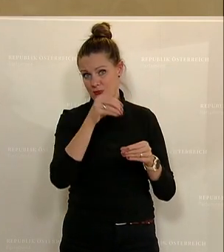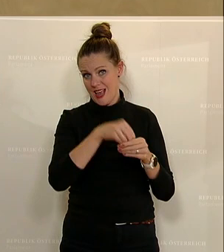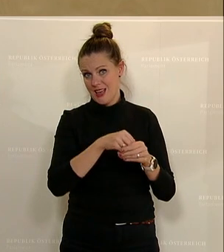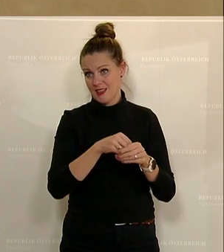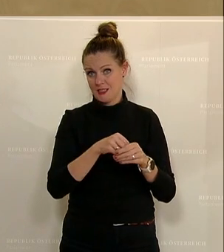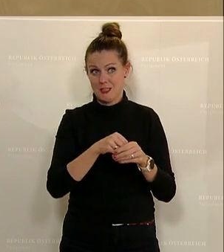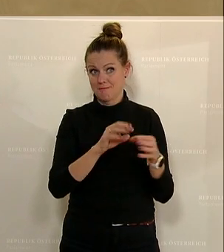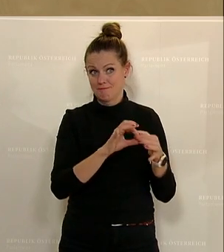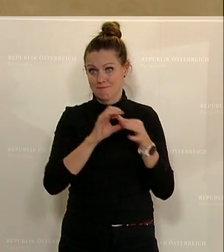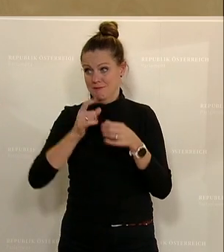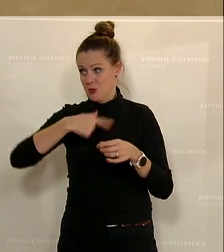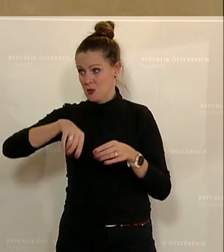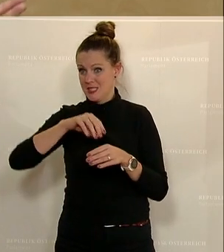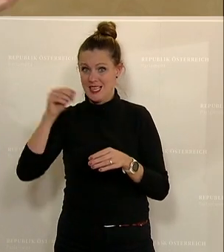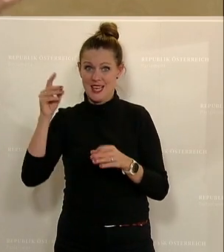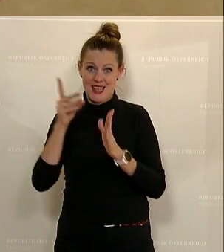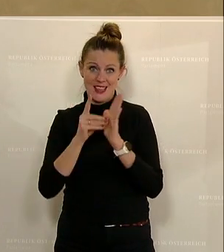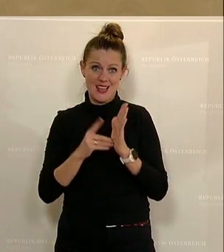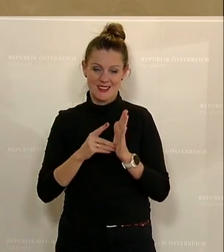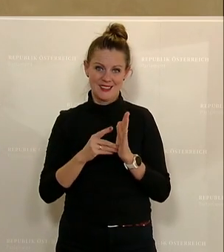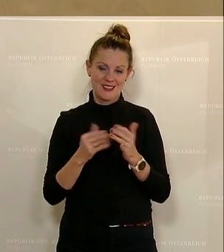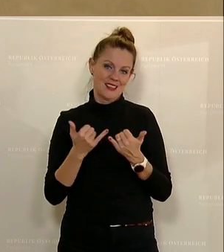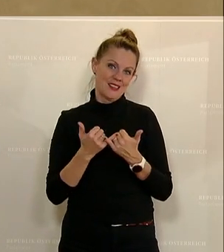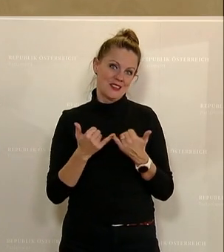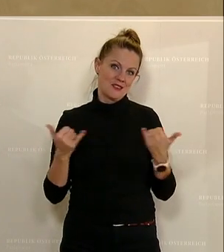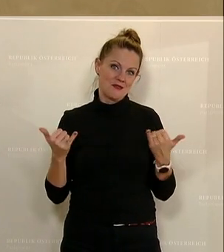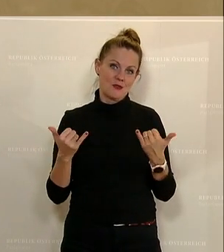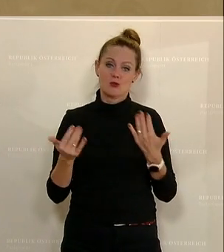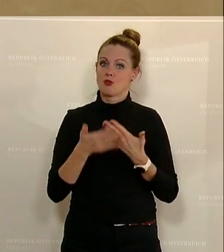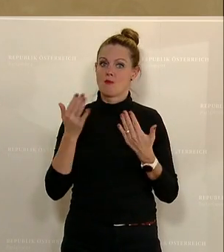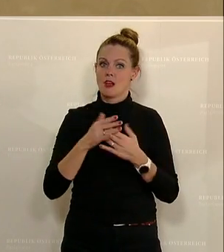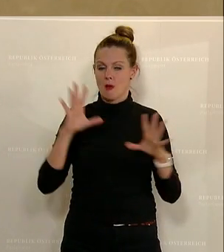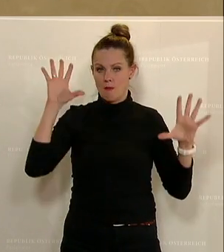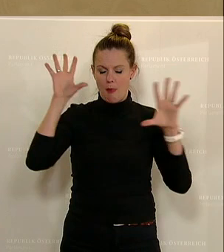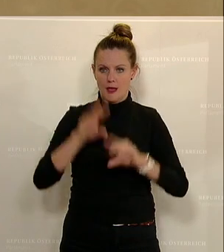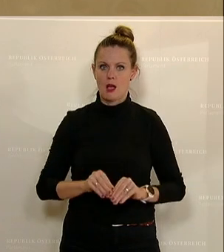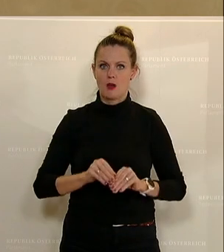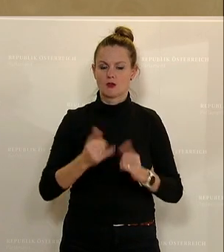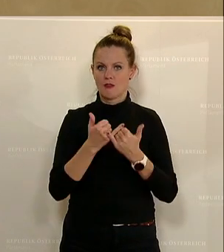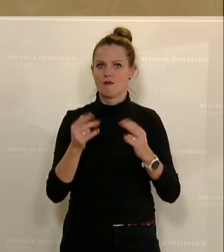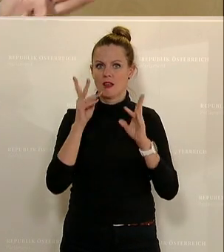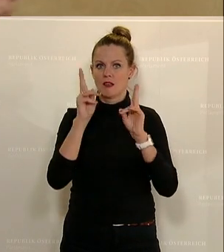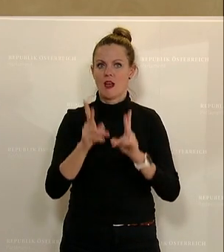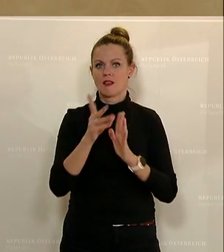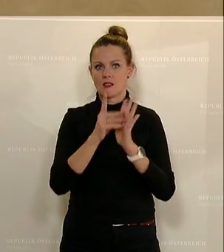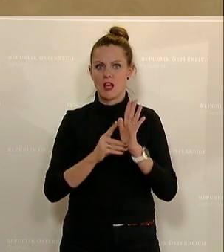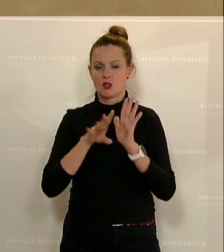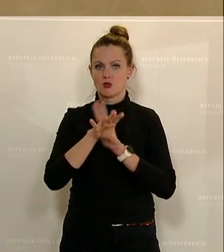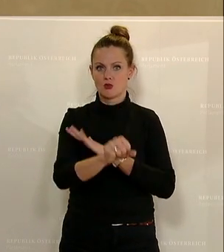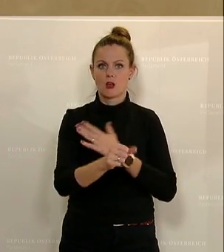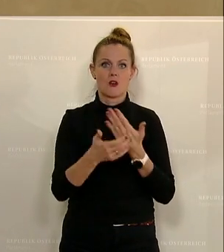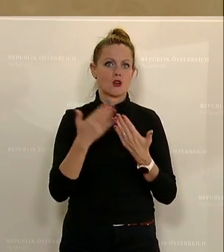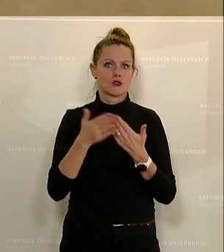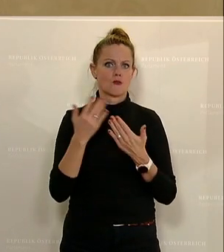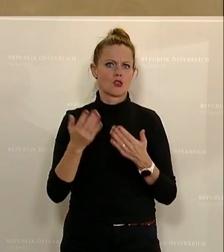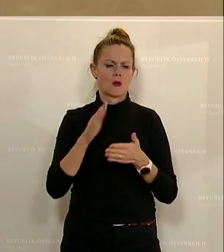ja auch unsere Daten sind. Und ich frage mich, wie wir in einem Blackout zum Beispiel zu unseren Daten kommen. Die Software, die die Kinder auch in der Schule von